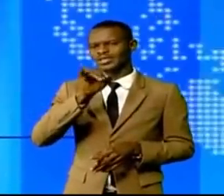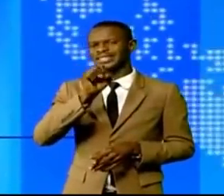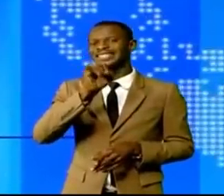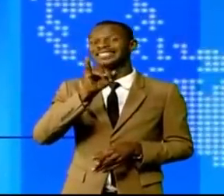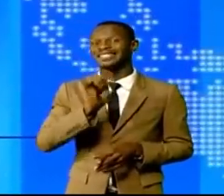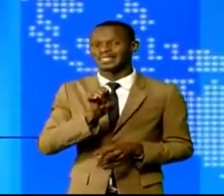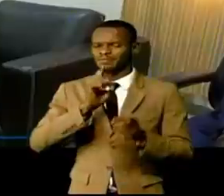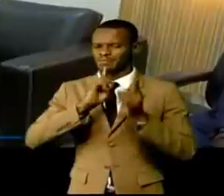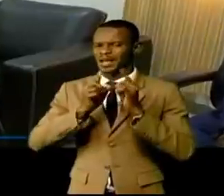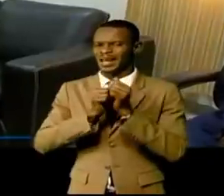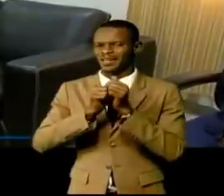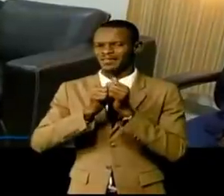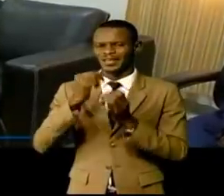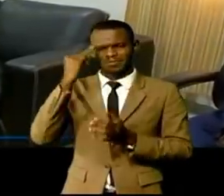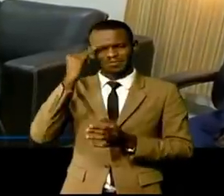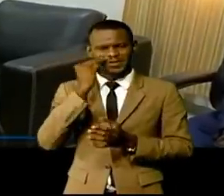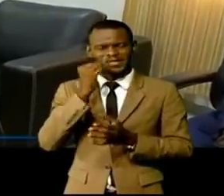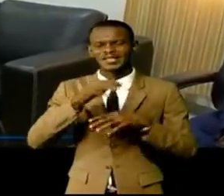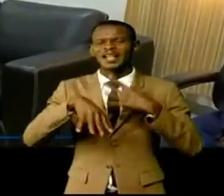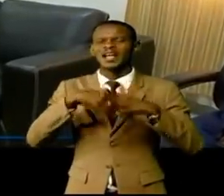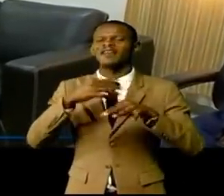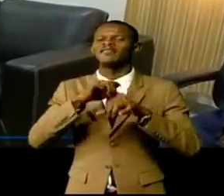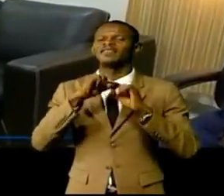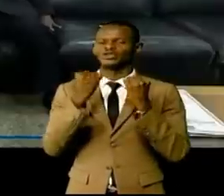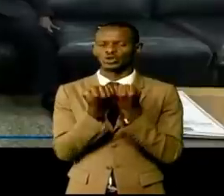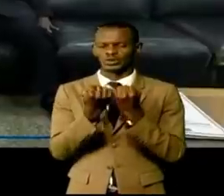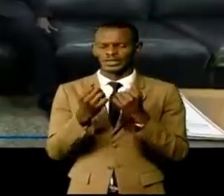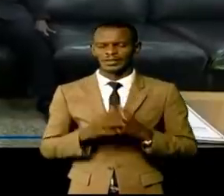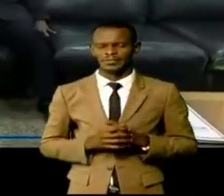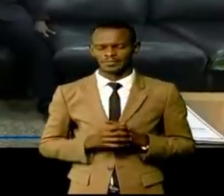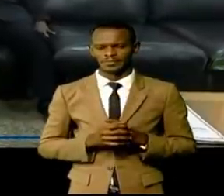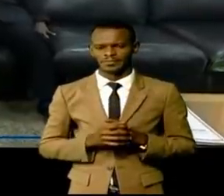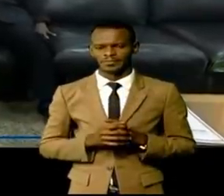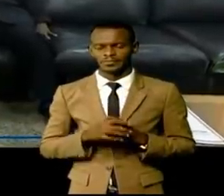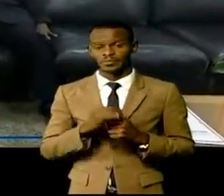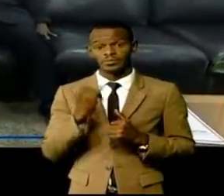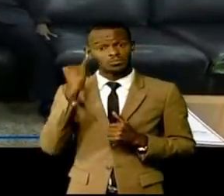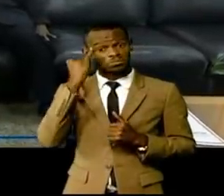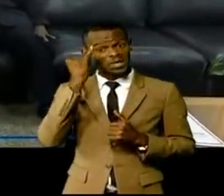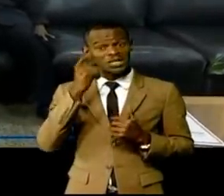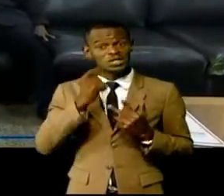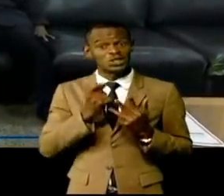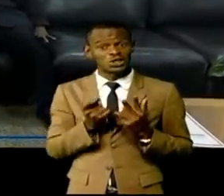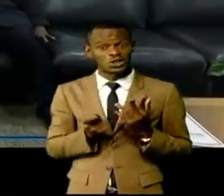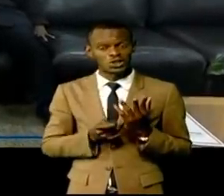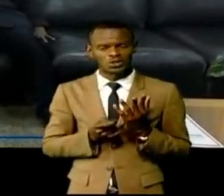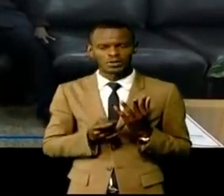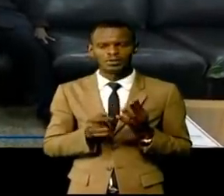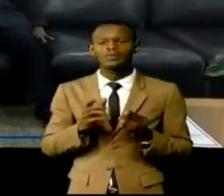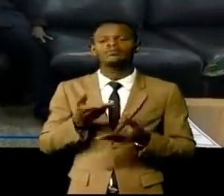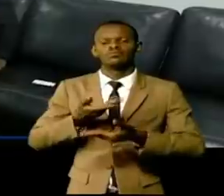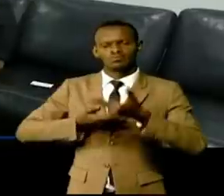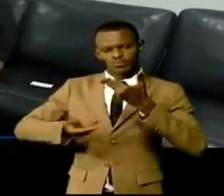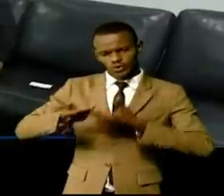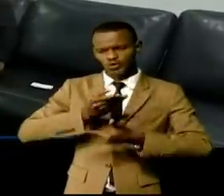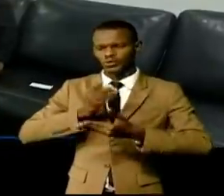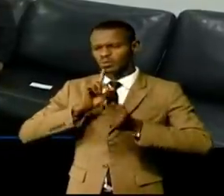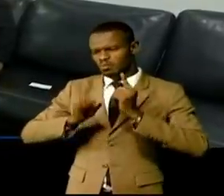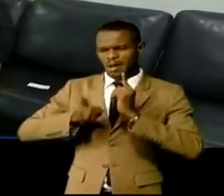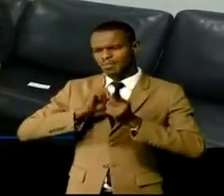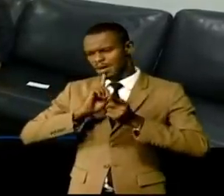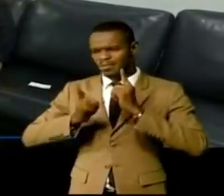pour le reportage. Plusieurs points ont fait l'objet des échanges entre le ministre des Affaires Sociales et Action Humanitaire